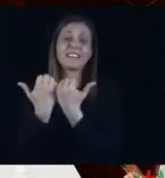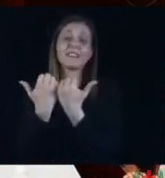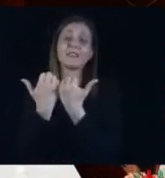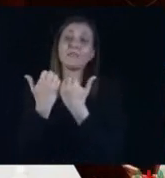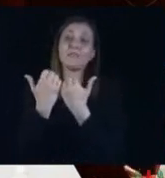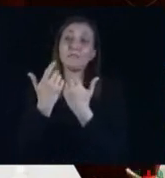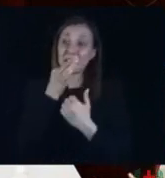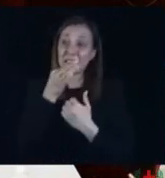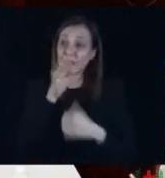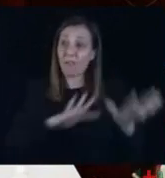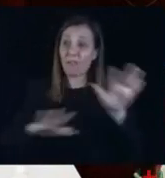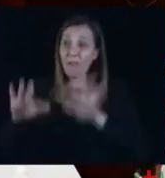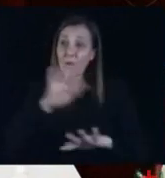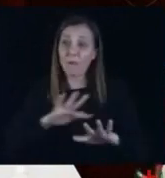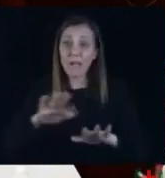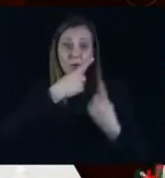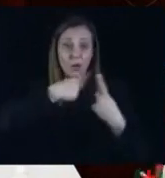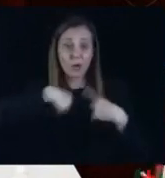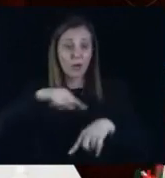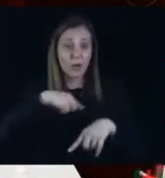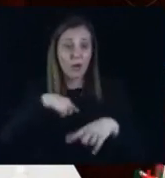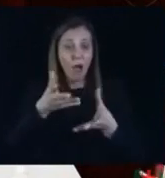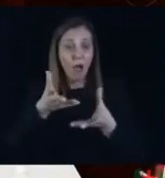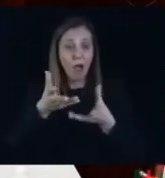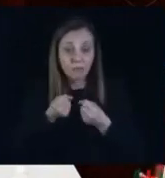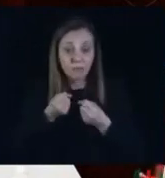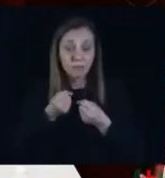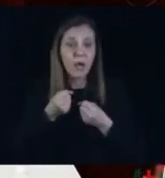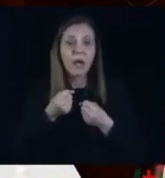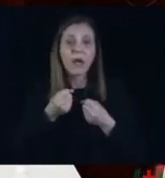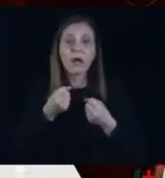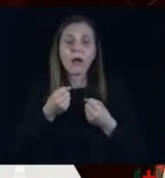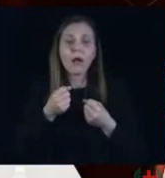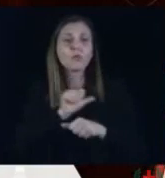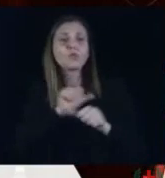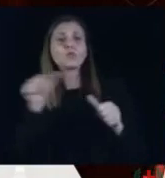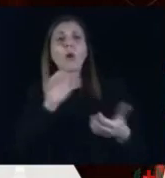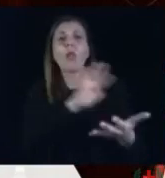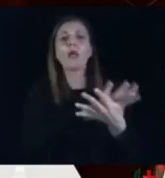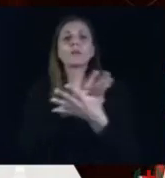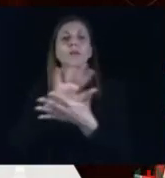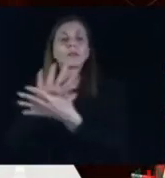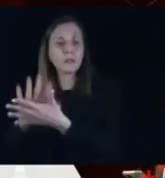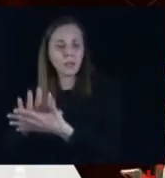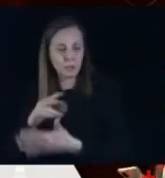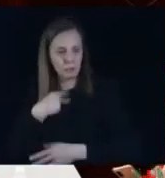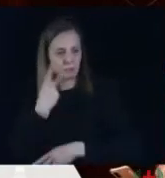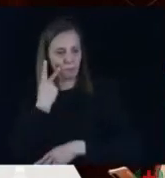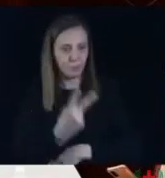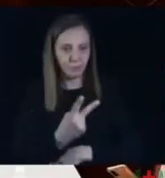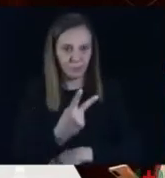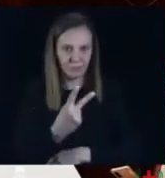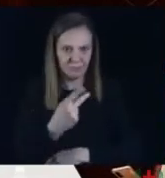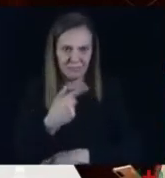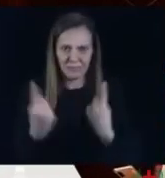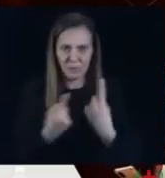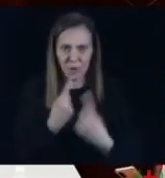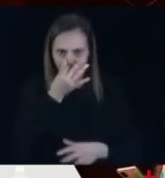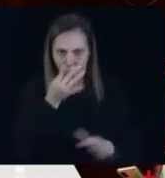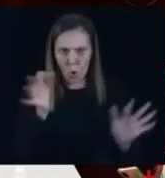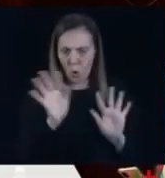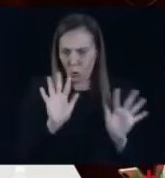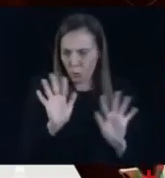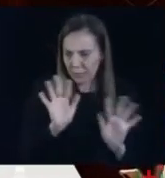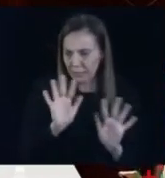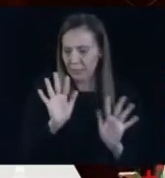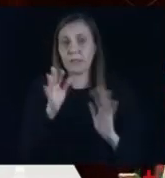informazioni che riceviamo sono via stampa, purtroppo. È una situazione grottesca, ma dalla quale dobbiamo uscire,